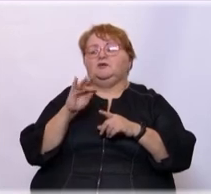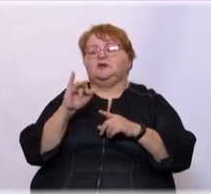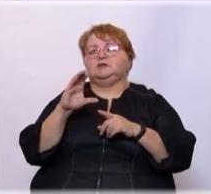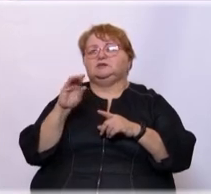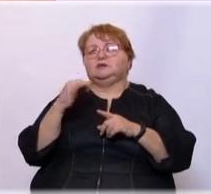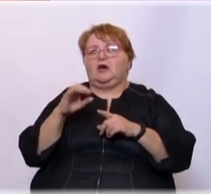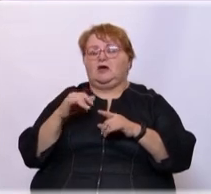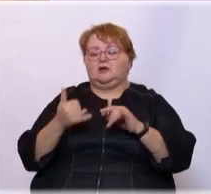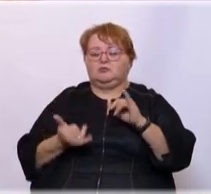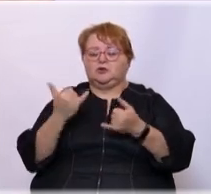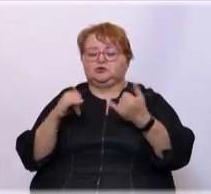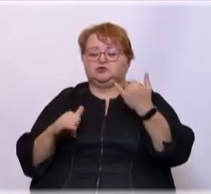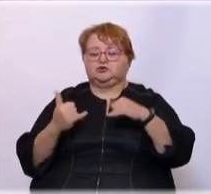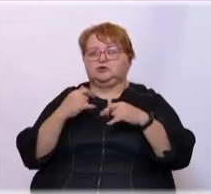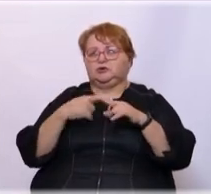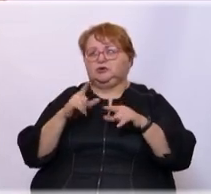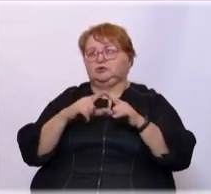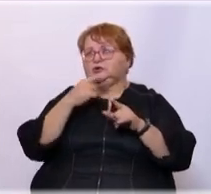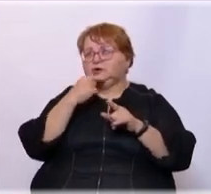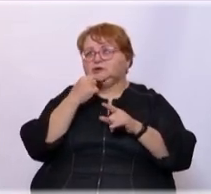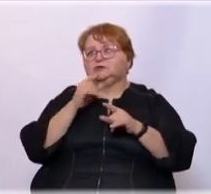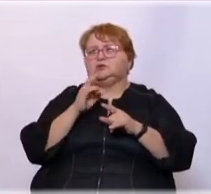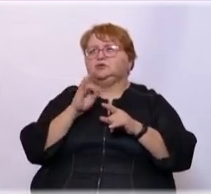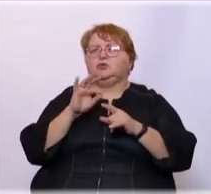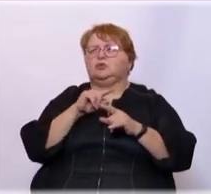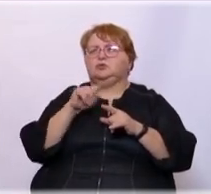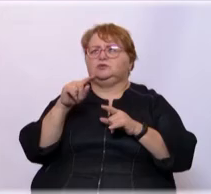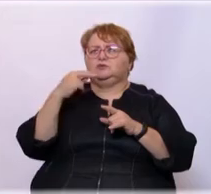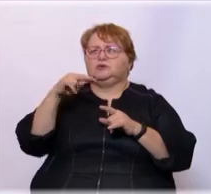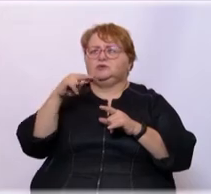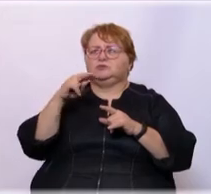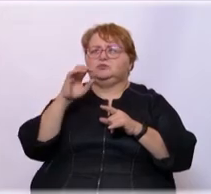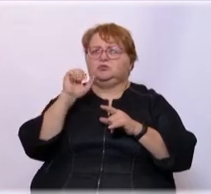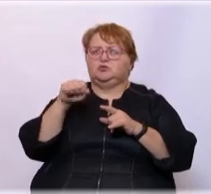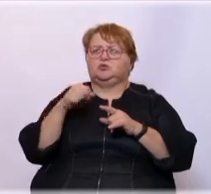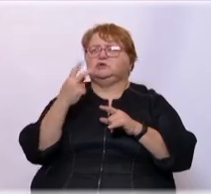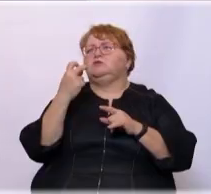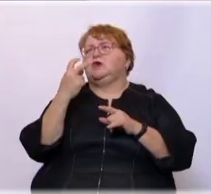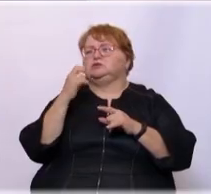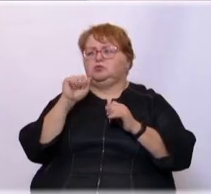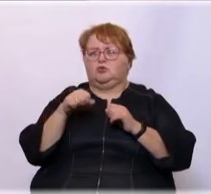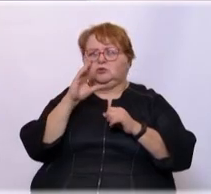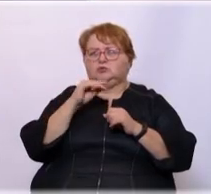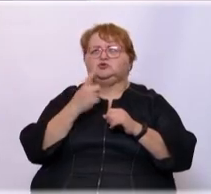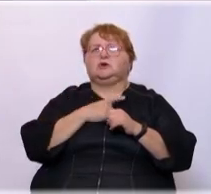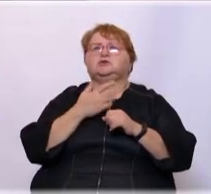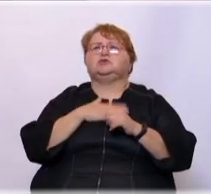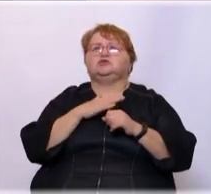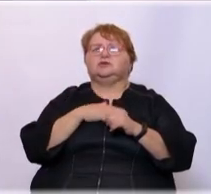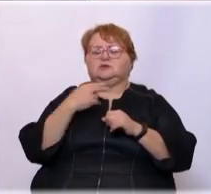футбольный, жонглирование мячом. Это вообще очень зрелищная история. Да, зрелище. Но не больше двадцати. Причем, может, сюда двести можно набить. С чем ждать его?